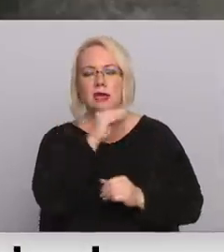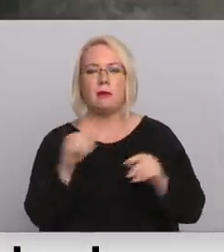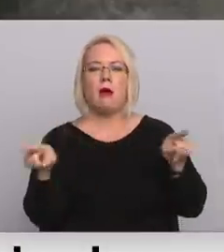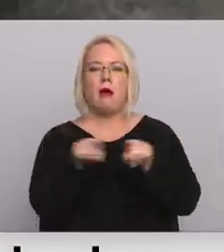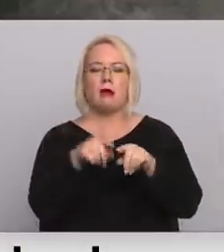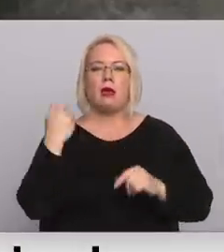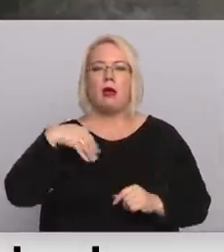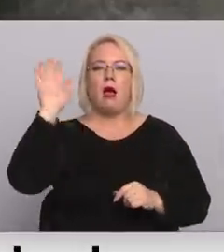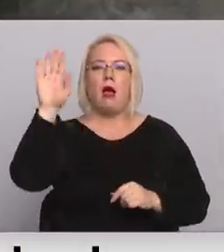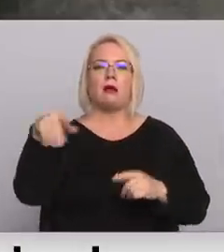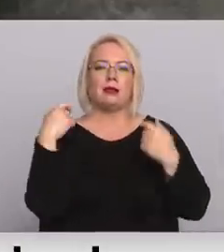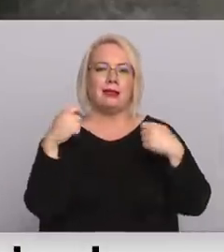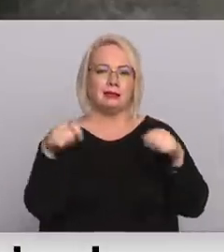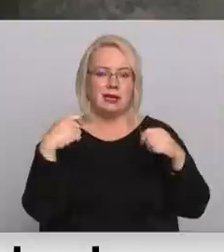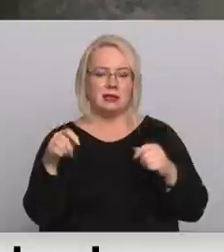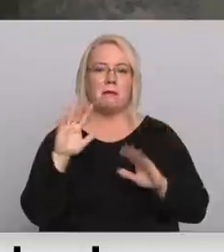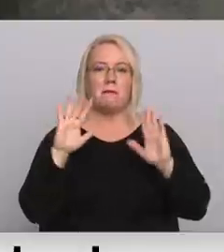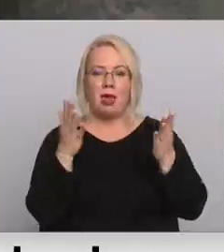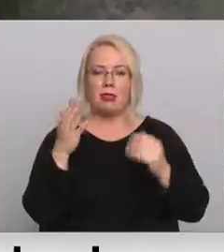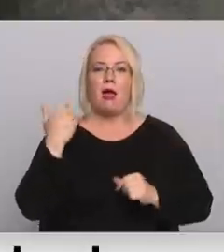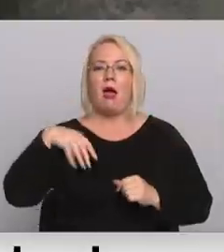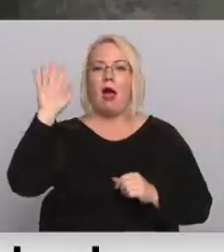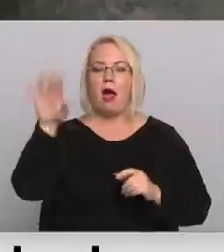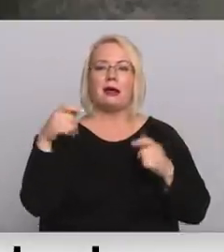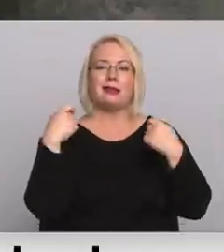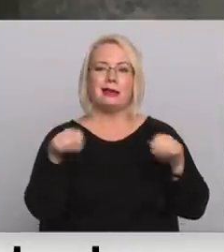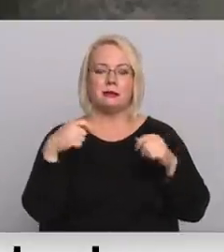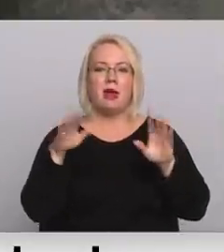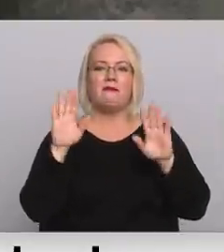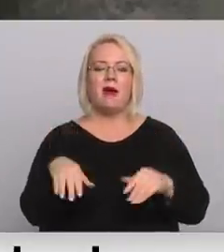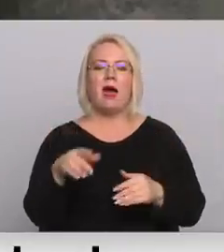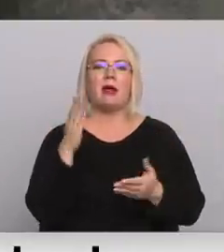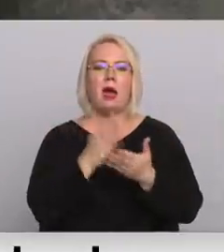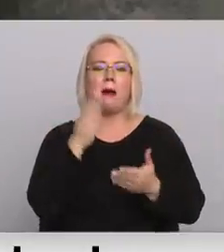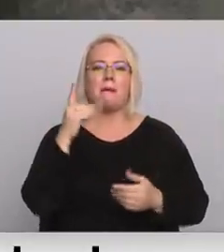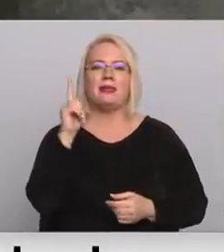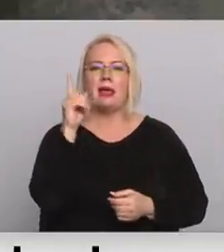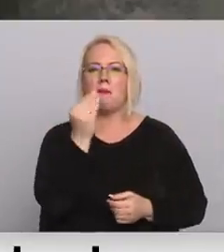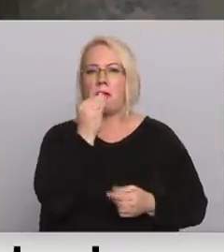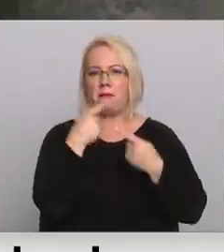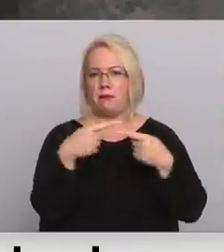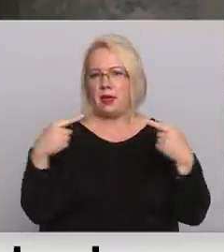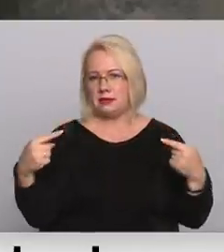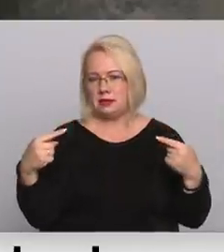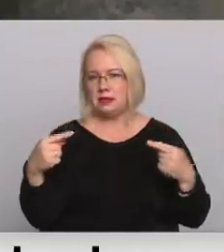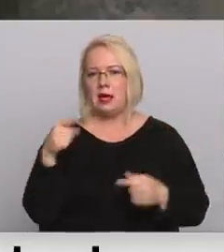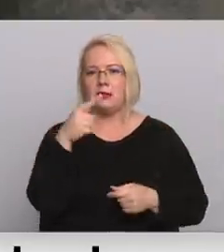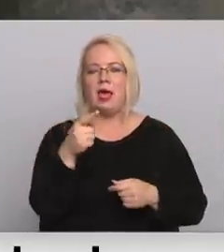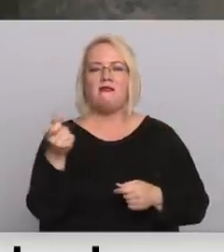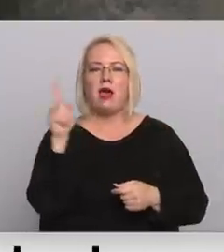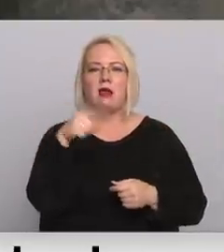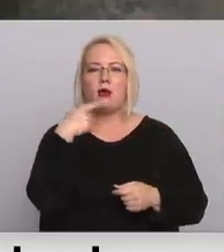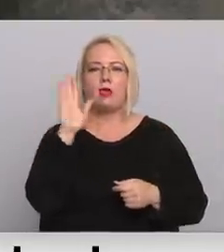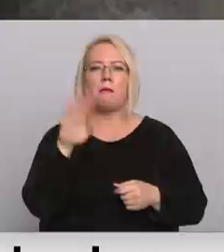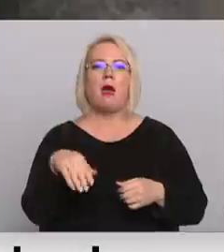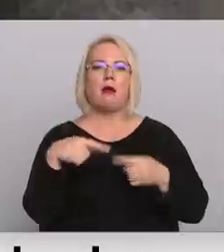āra tirzniecība, bet āra tirzniecībā drīkstais tirgot tikai pārtikas preces. Šeit vairāk runa ir par tām